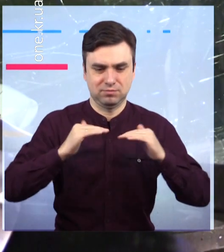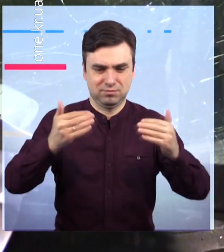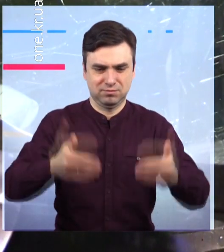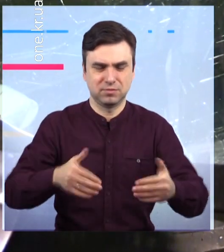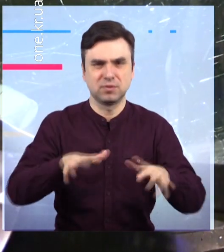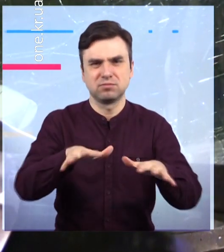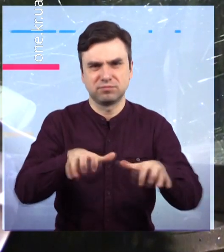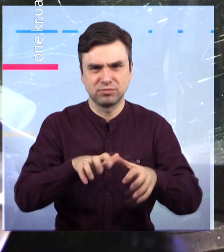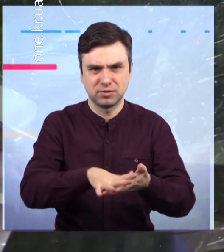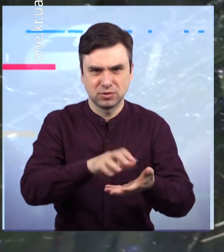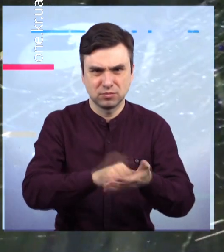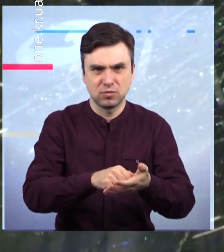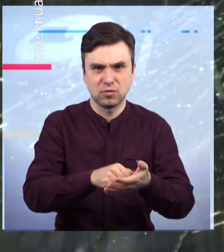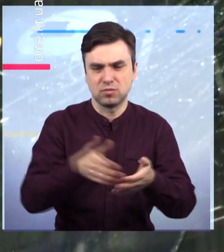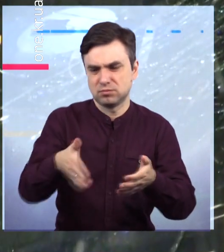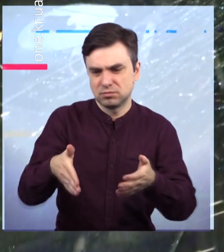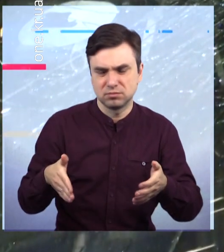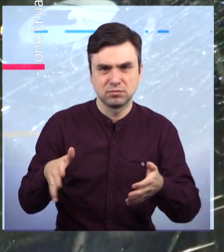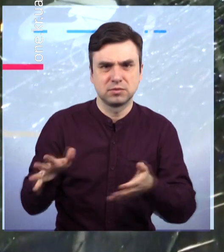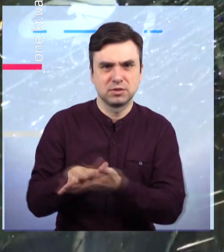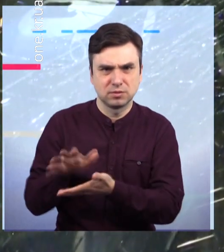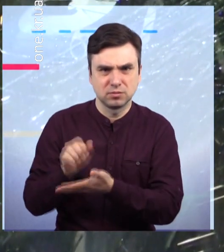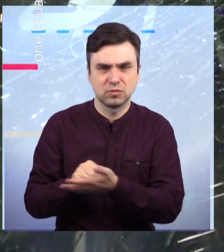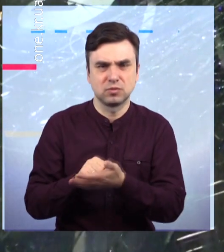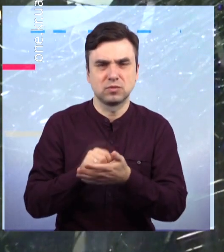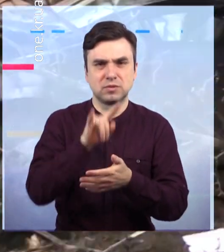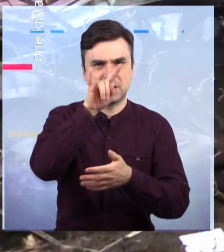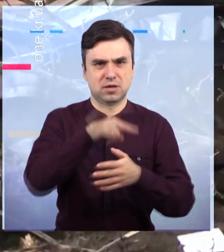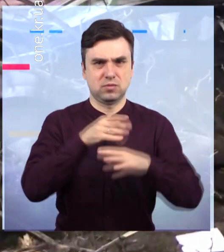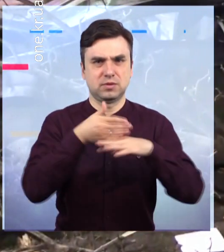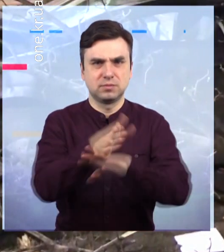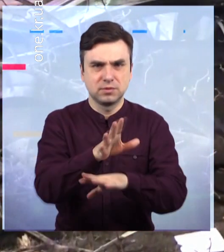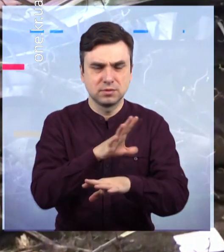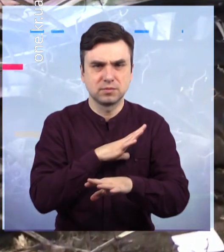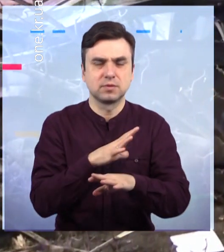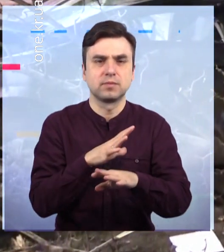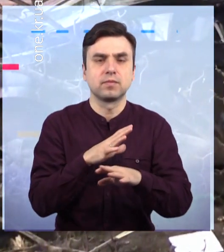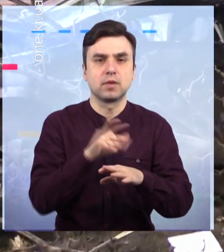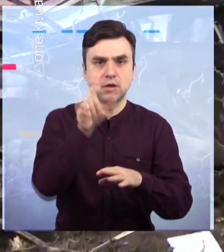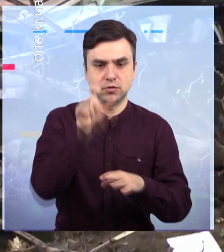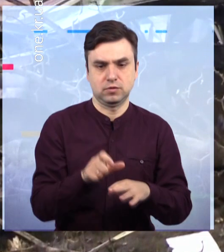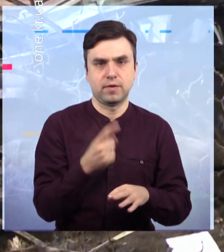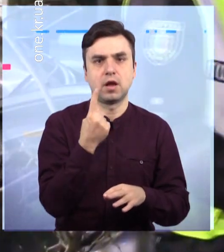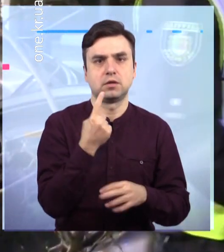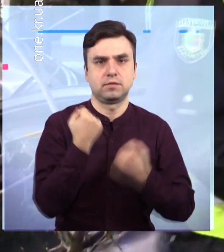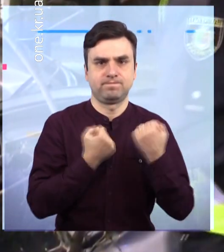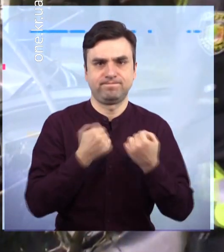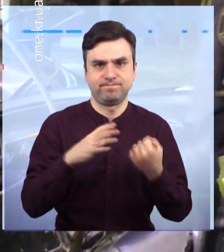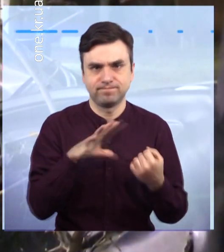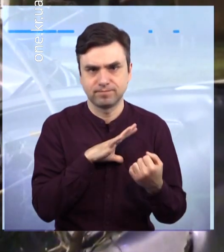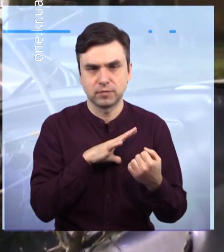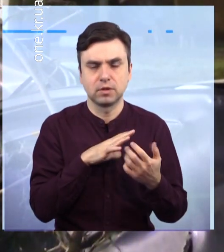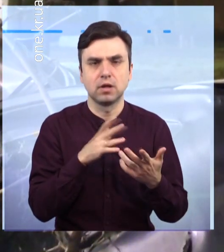автозаправки. За попередньою інформацією, керманич авта виявився не тверезим. Від сильного удару спрацювали подушки